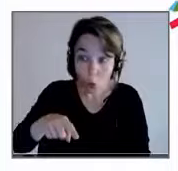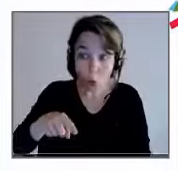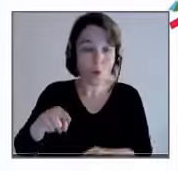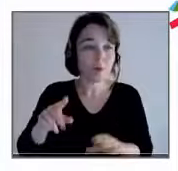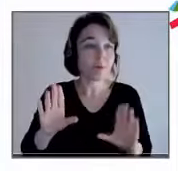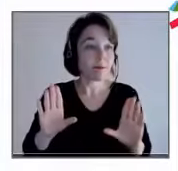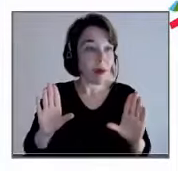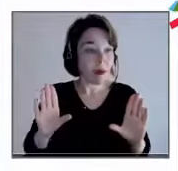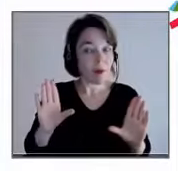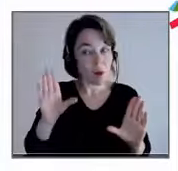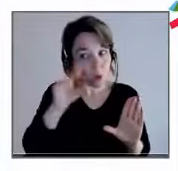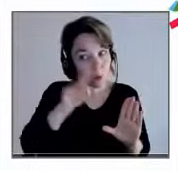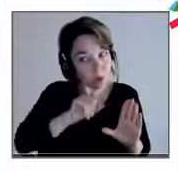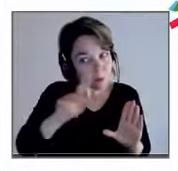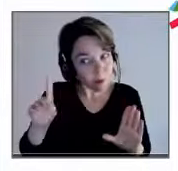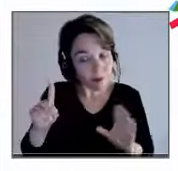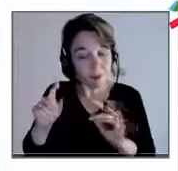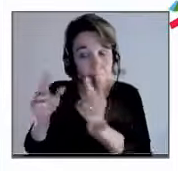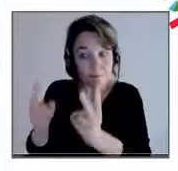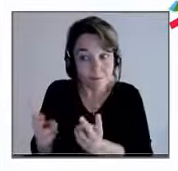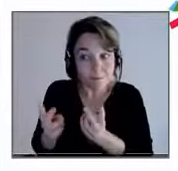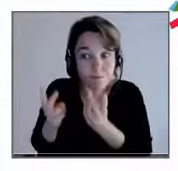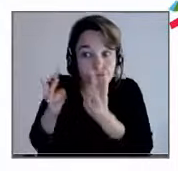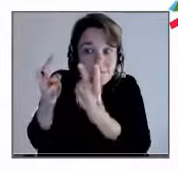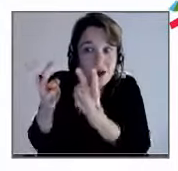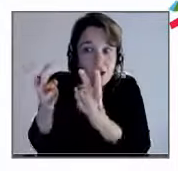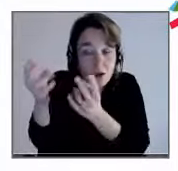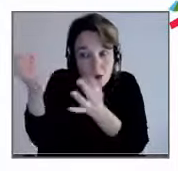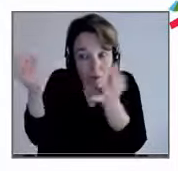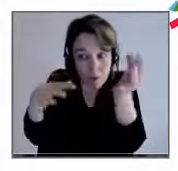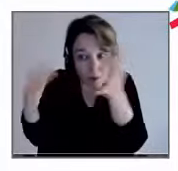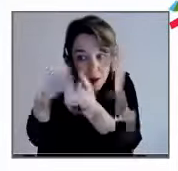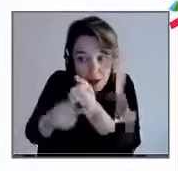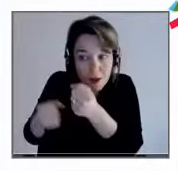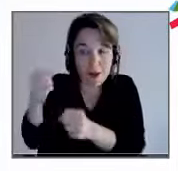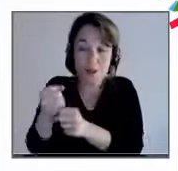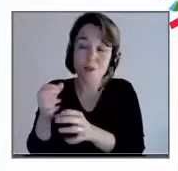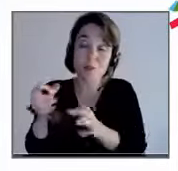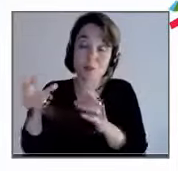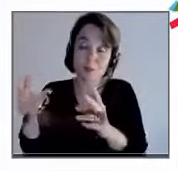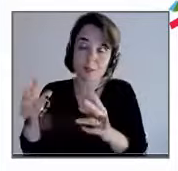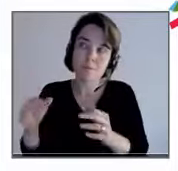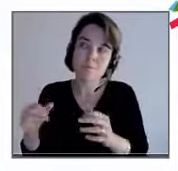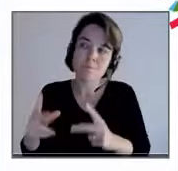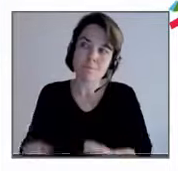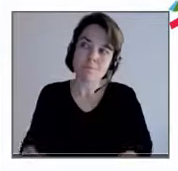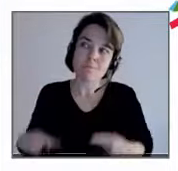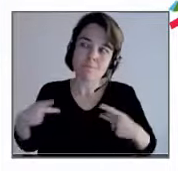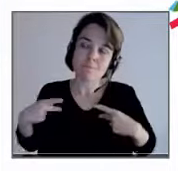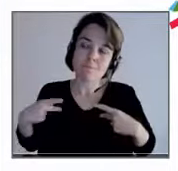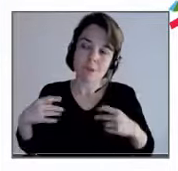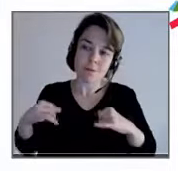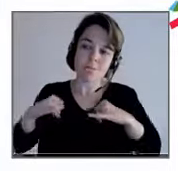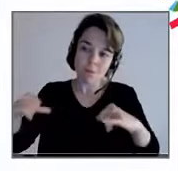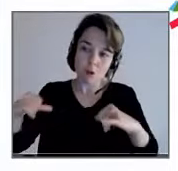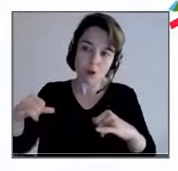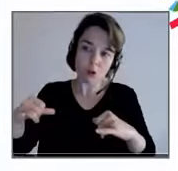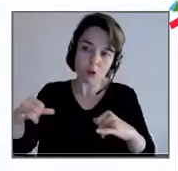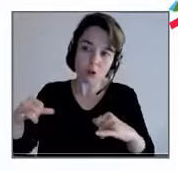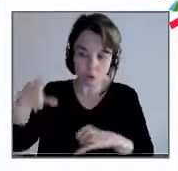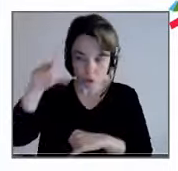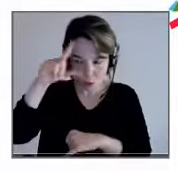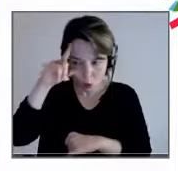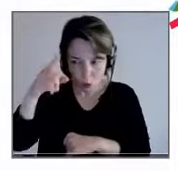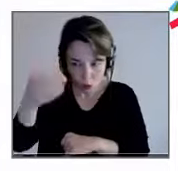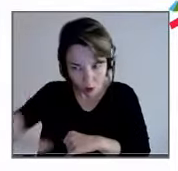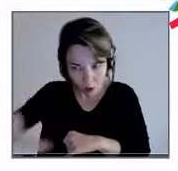de valeurs au sens de force de vie, au sens d'intelligence créatrice, parce qu'il y a des collectifs. Parce qu'on travaille en mode projet, par exemple, c'est